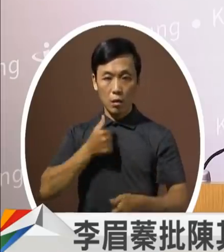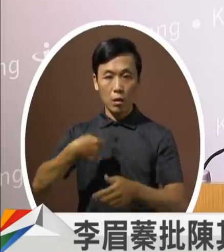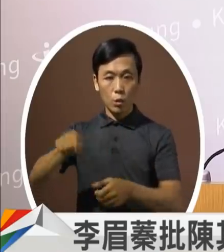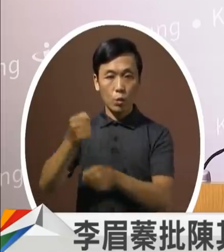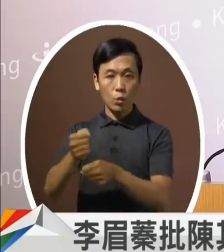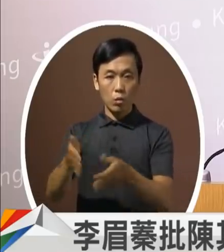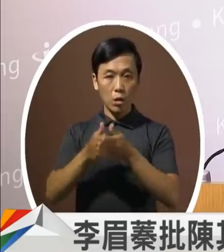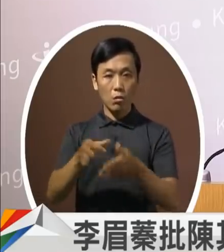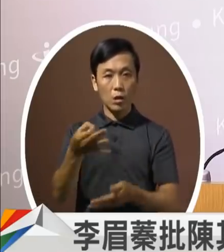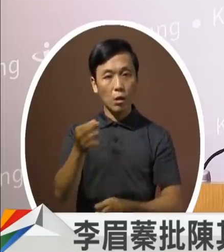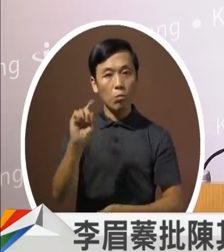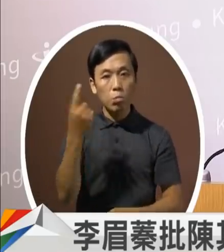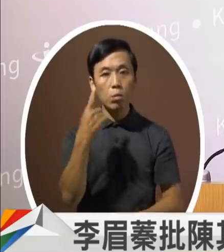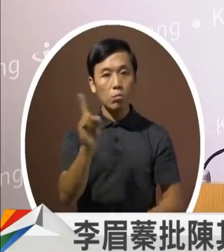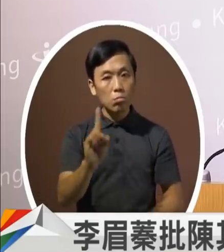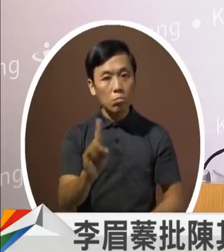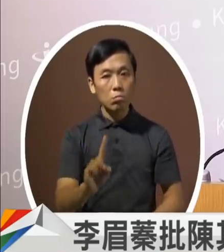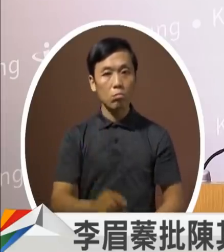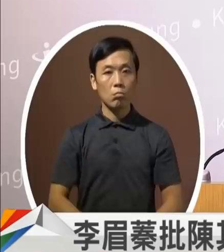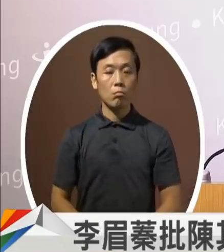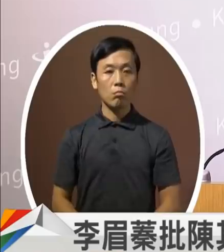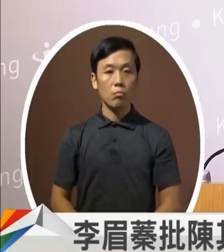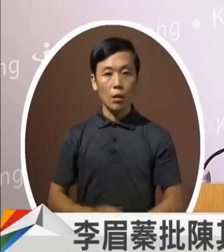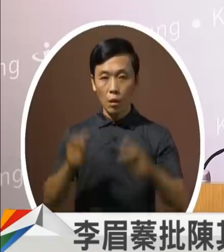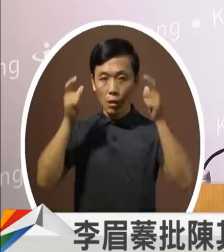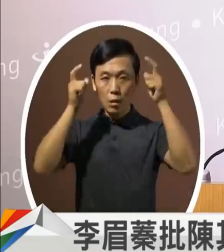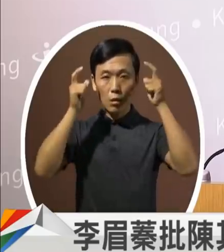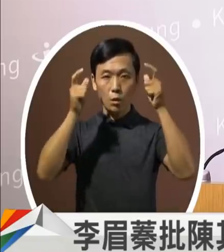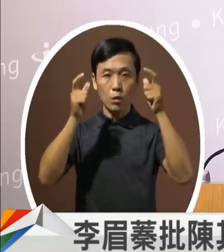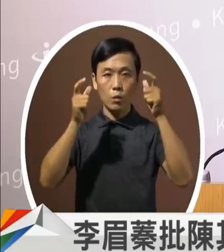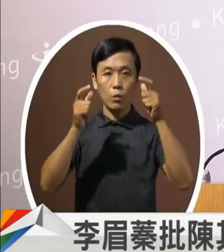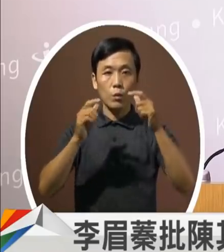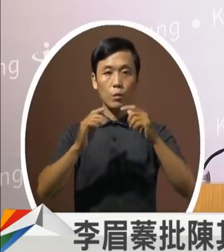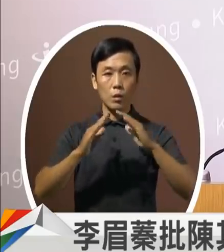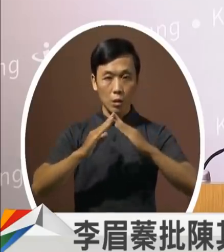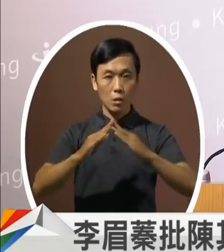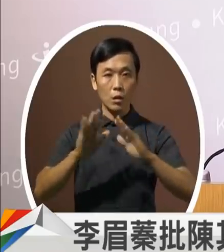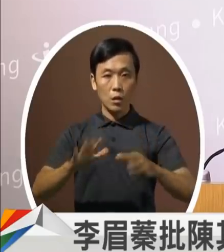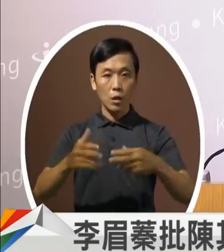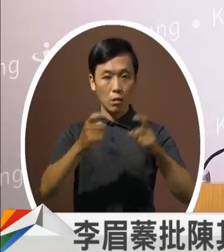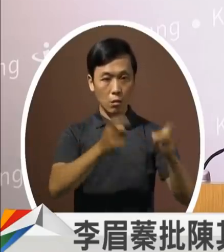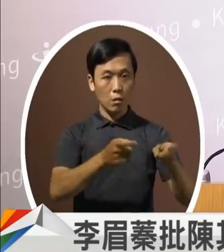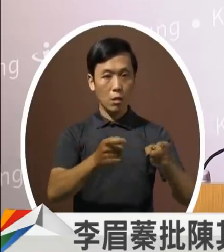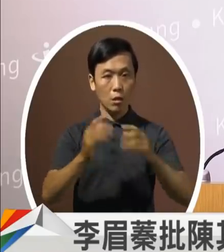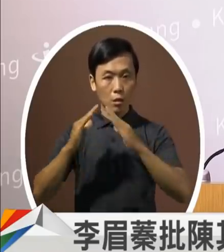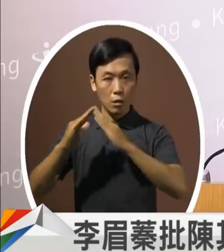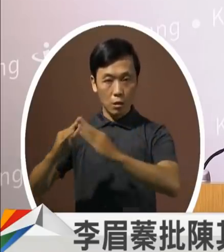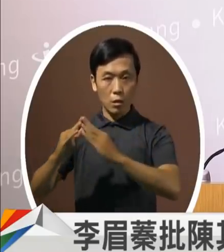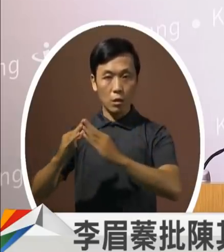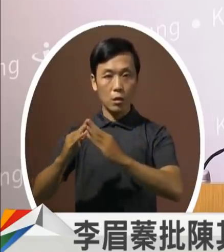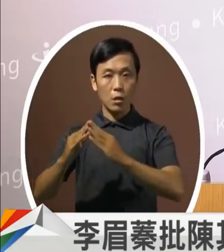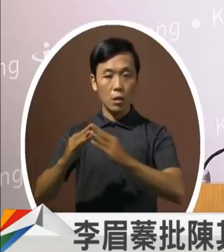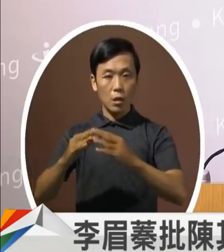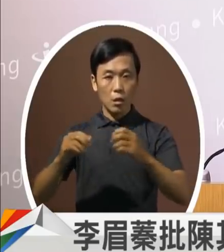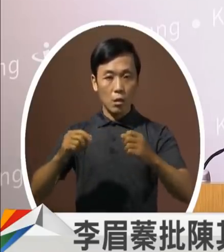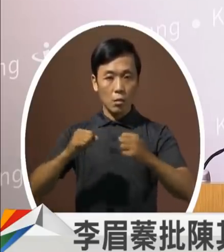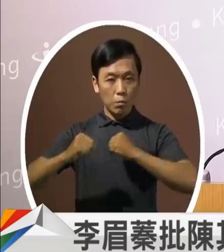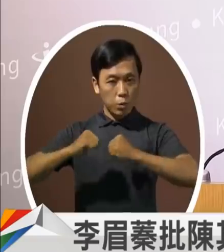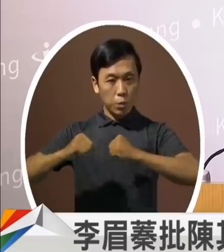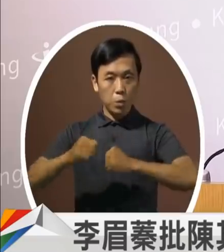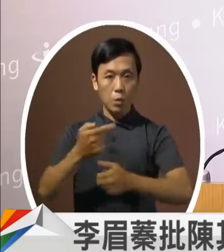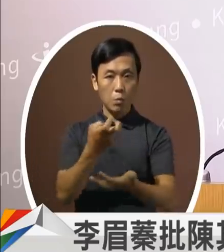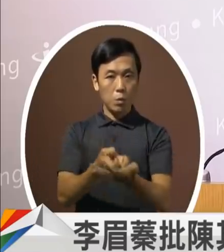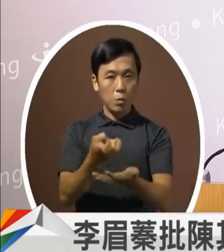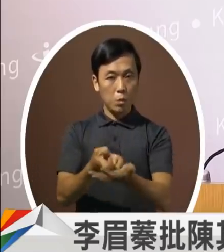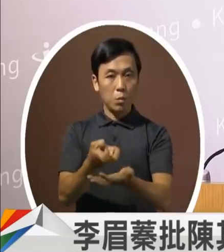钱要从哪里来呢那高雄现在港都面临严峻的挑战产